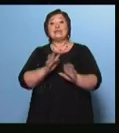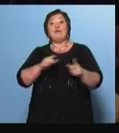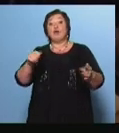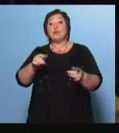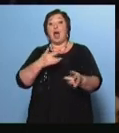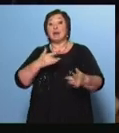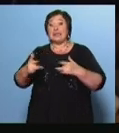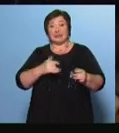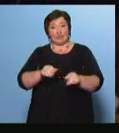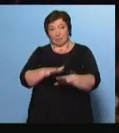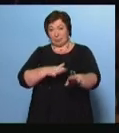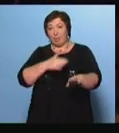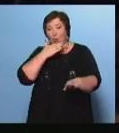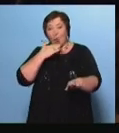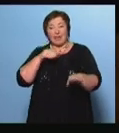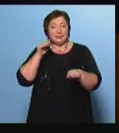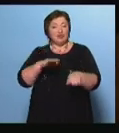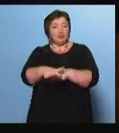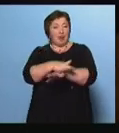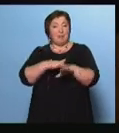подпевала вся многотысячная площадь